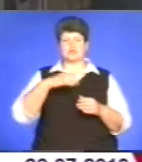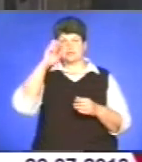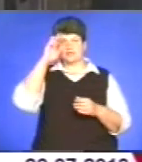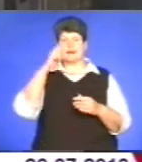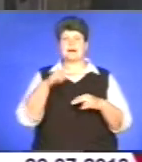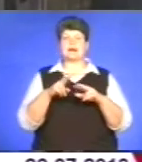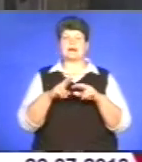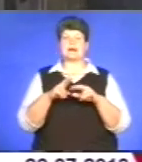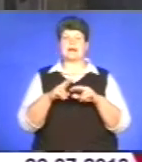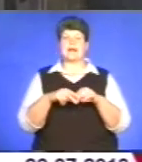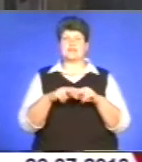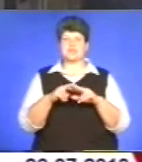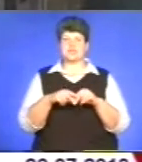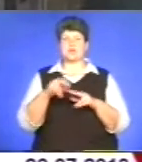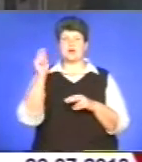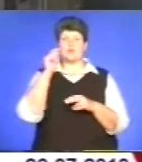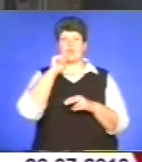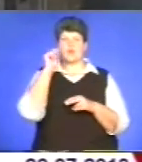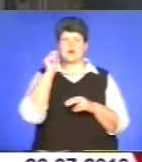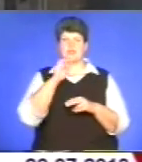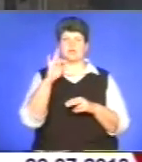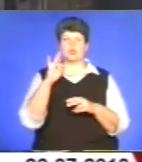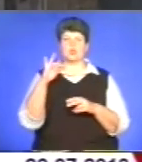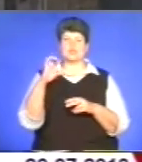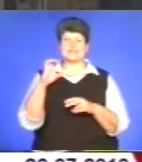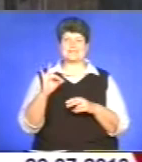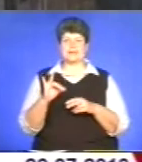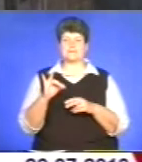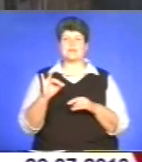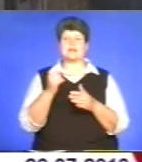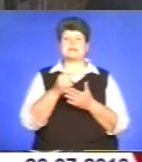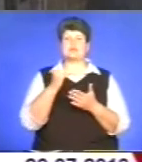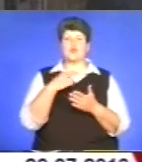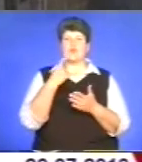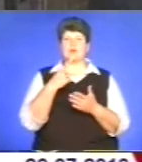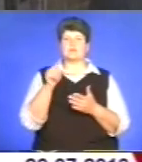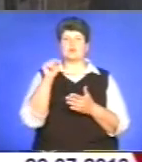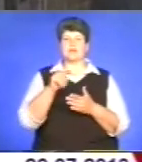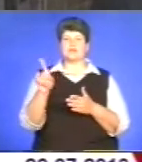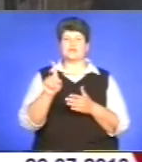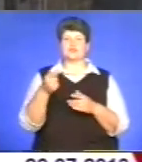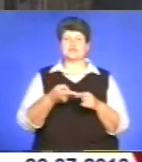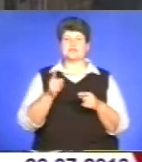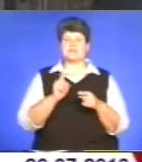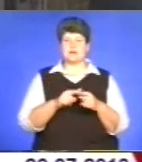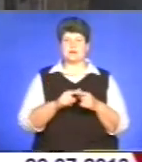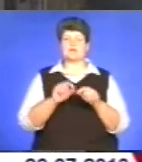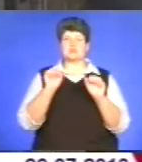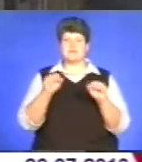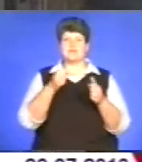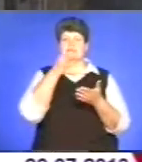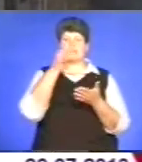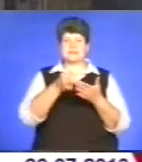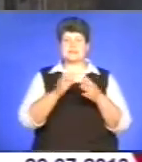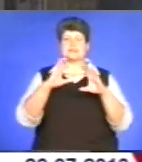-Руси – це не тільки цивілізаційний вибір, про який ми зараз всі говоримо, а це зайвий привід сказати всьому світу, сказати ще